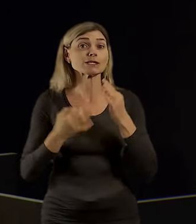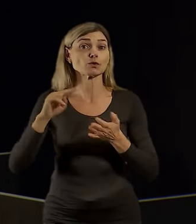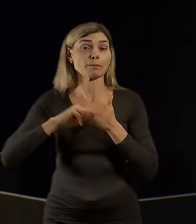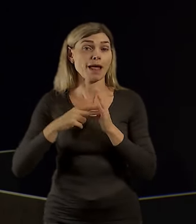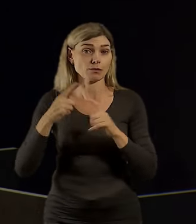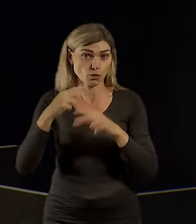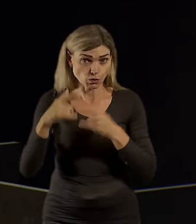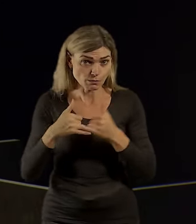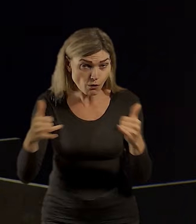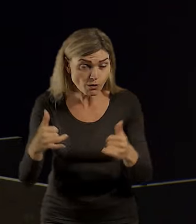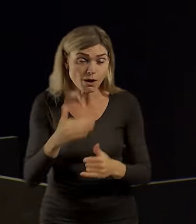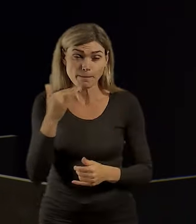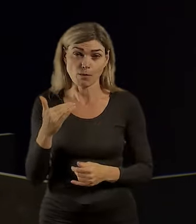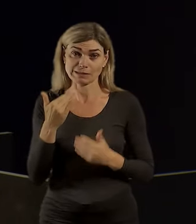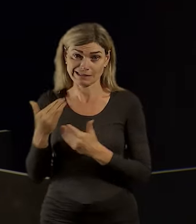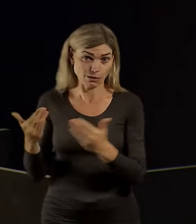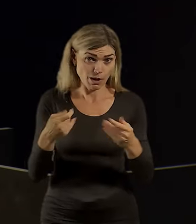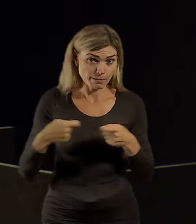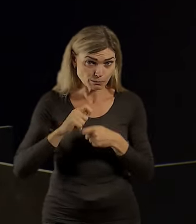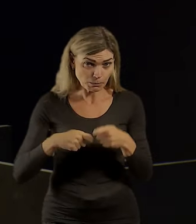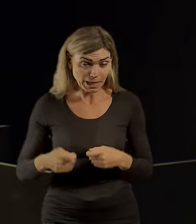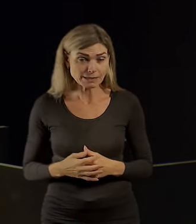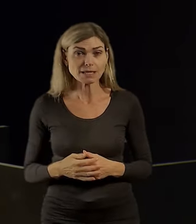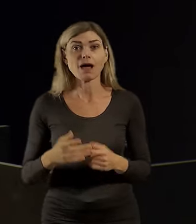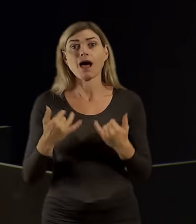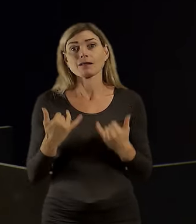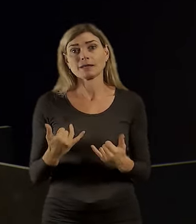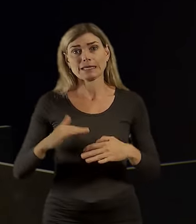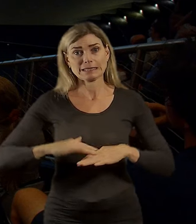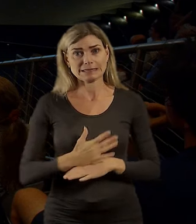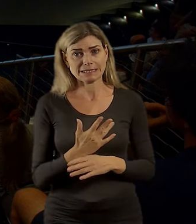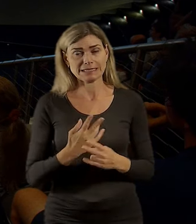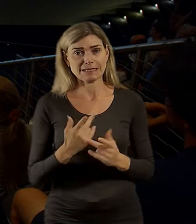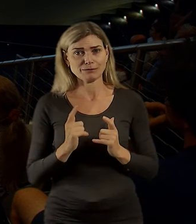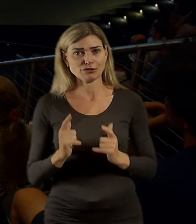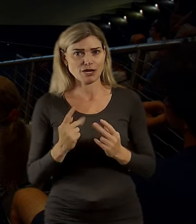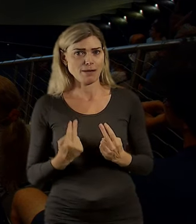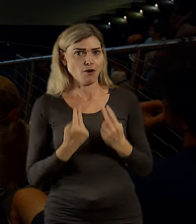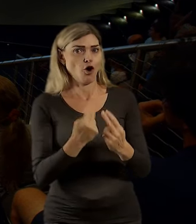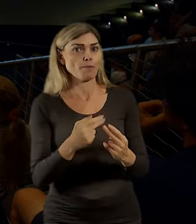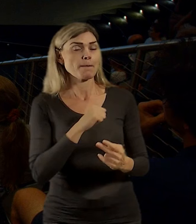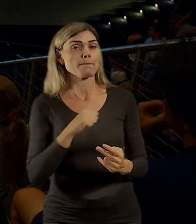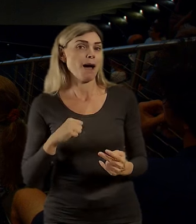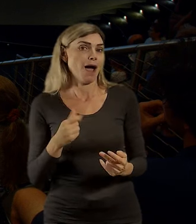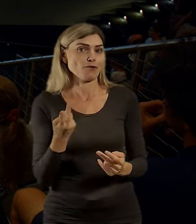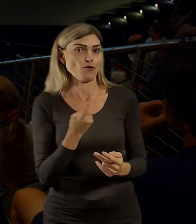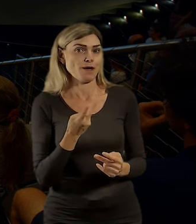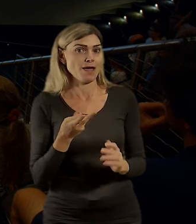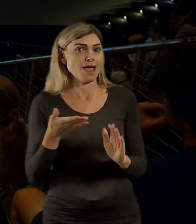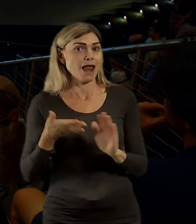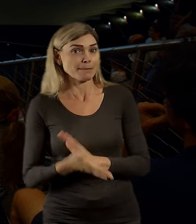takže moc díky. A mám pocit, a teď možná hážeme udičku pánů náměstkům, že Praha by mohla být 15